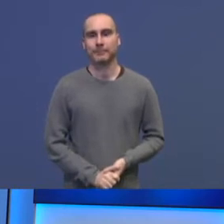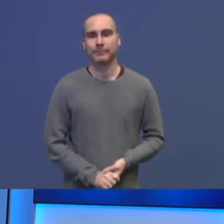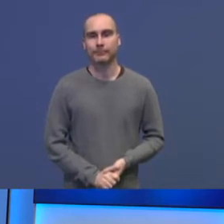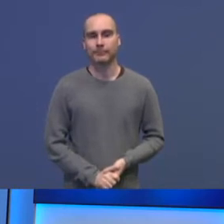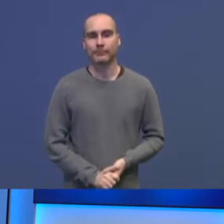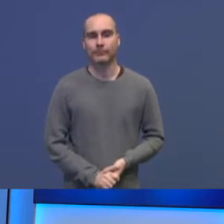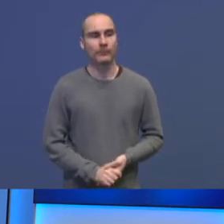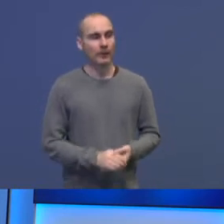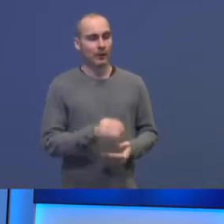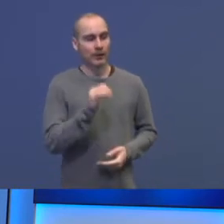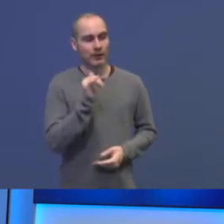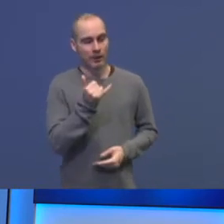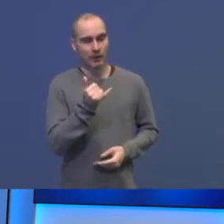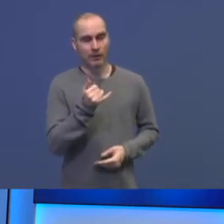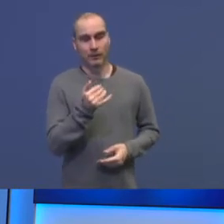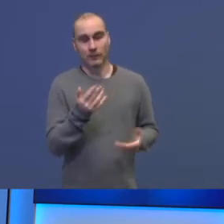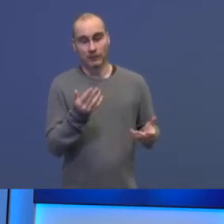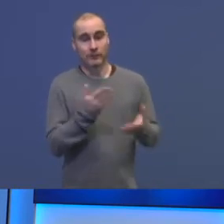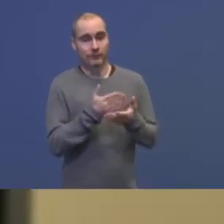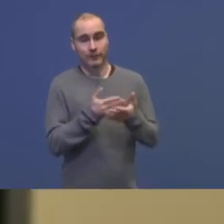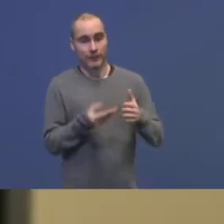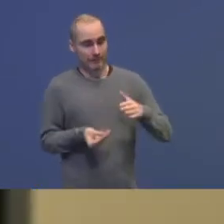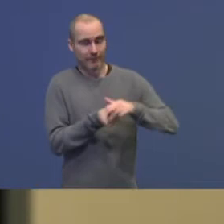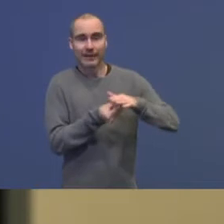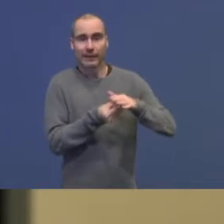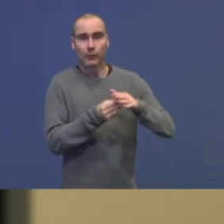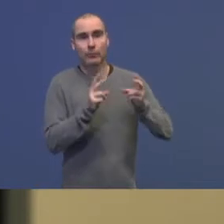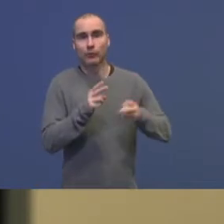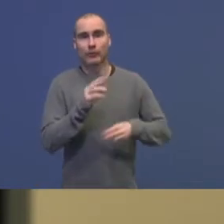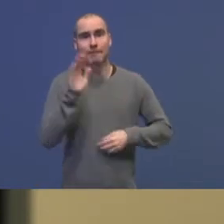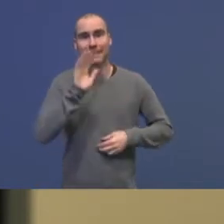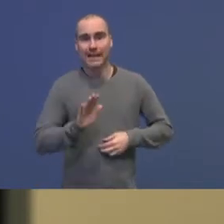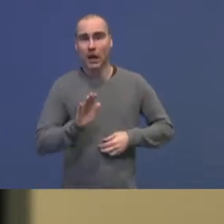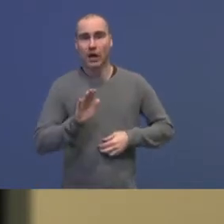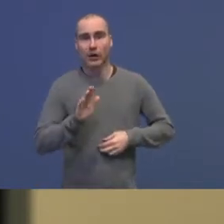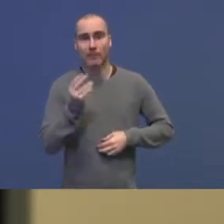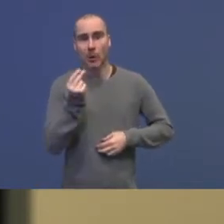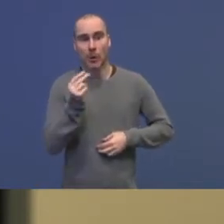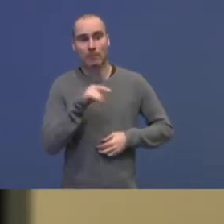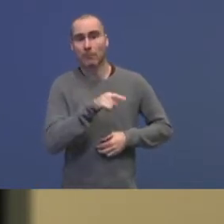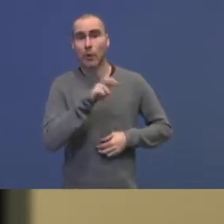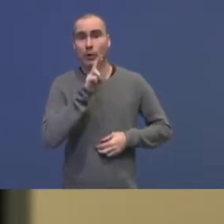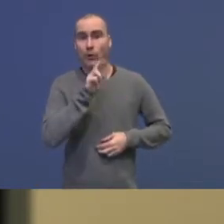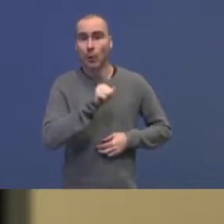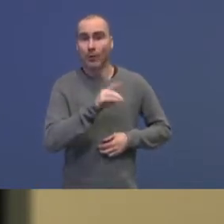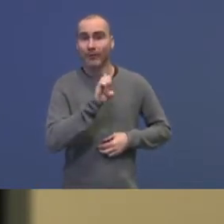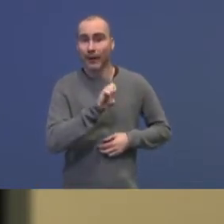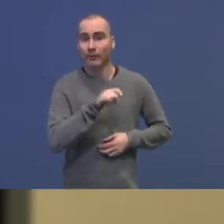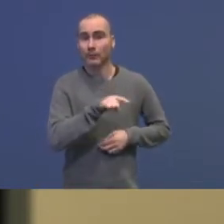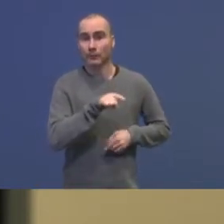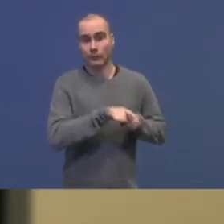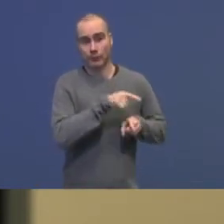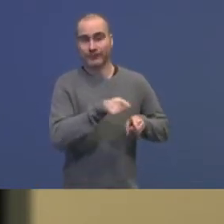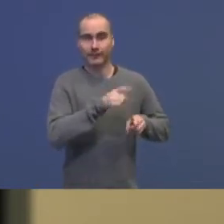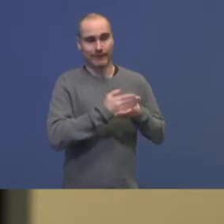Ja, nå er det jo faktisk bevilget og brukt milliardbeløp på rådet for at rådet skulle stå klart til en ny